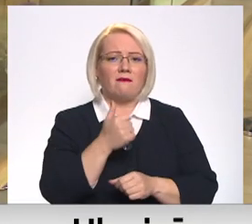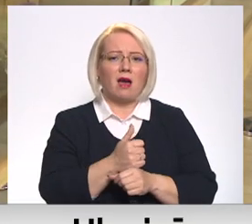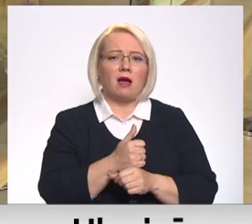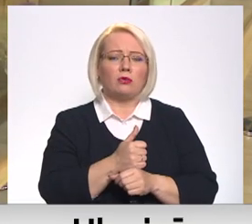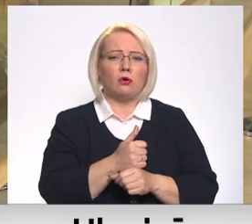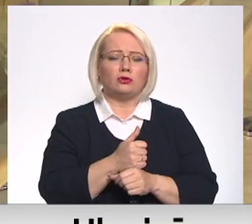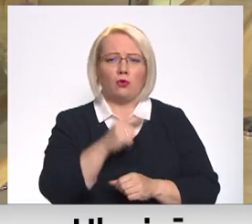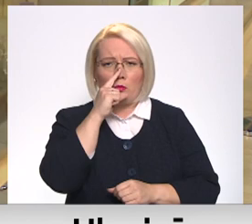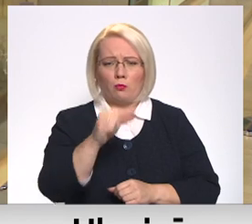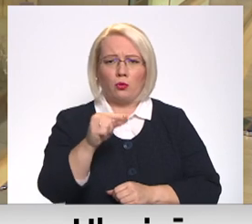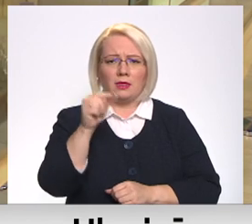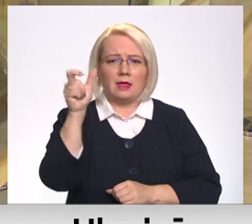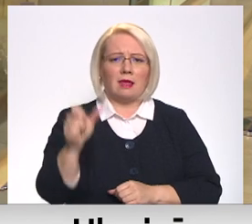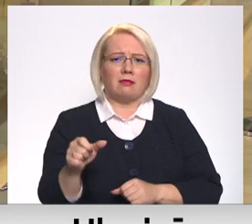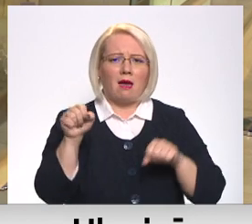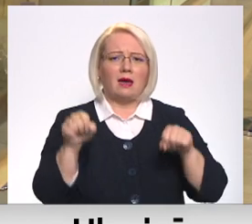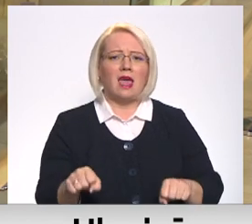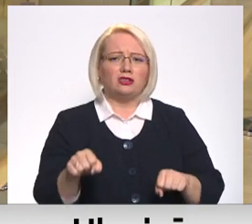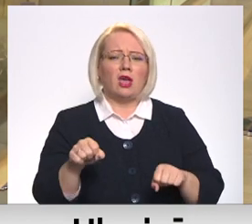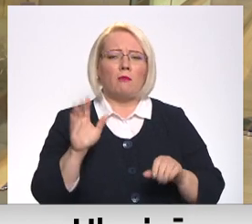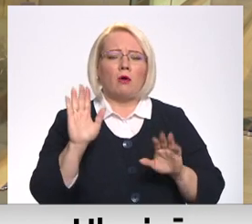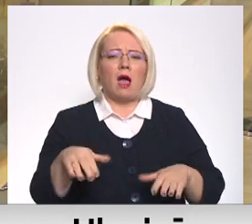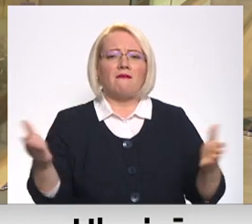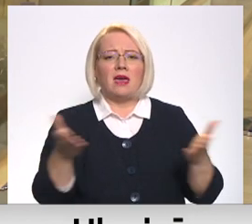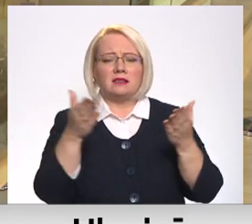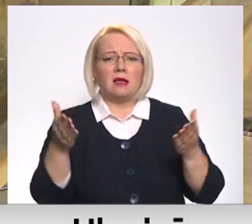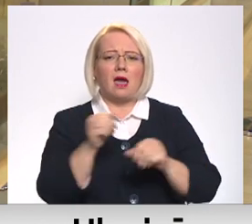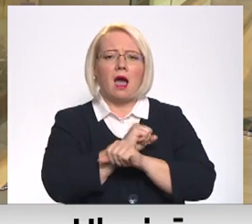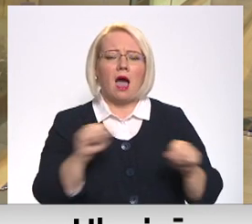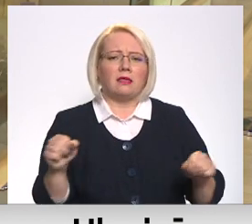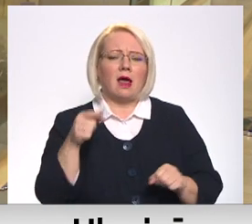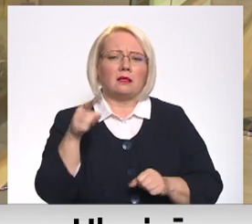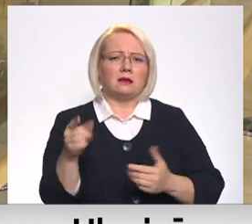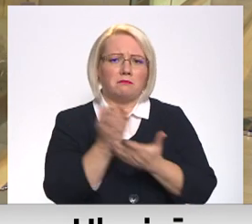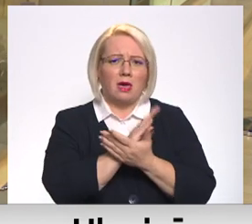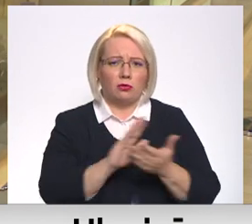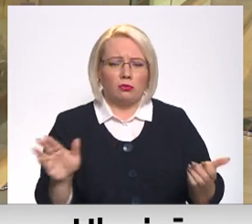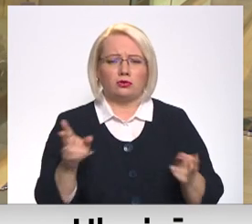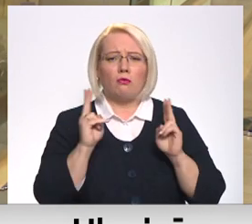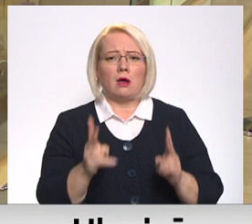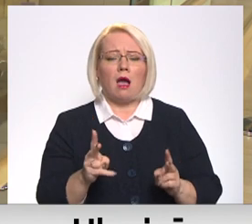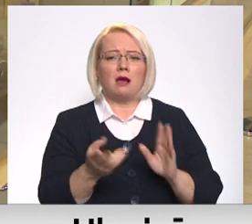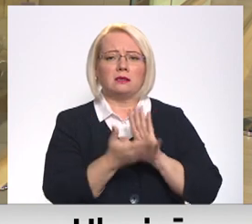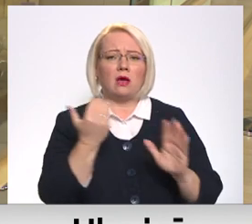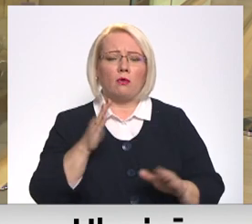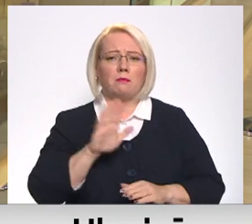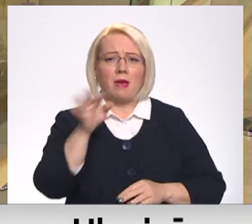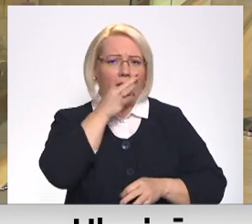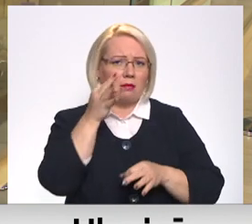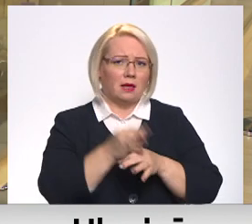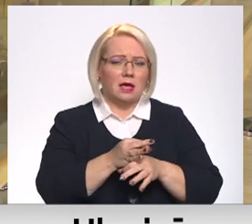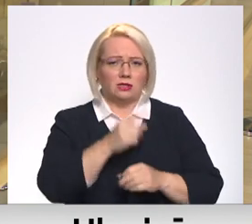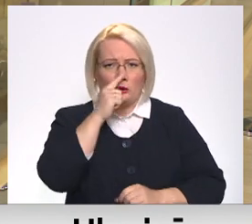Putina režīmu, kā veicināt, lai atrāk pienāktu tā gals un galv galā, kā saukt pie atbildības